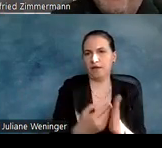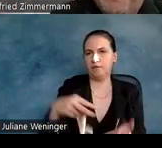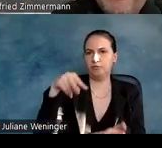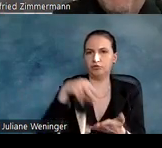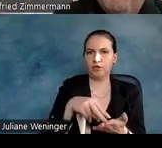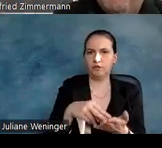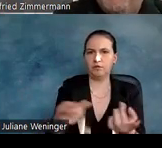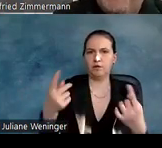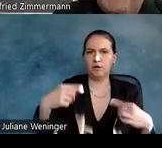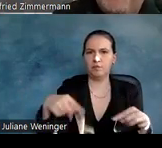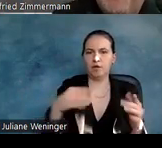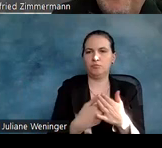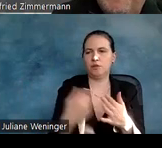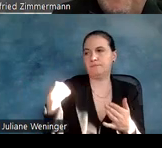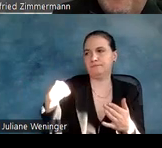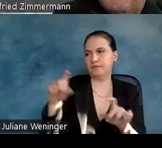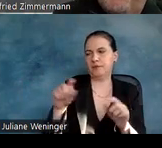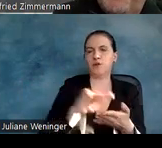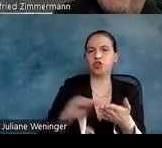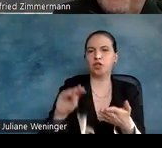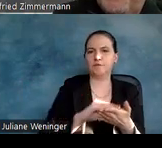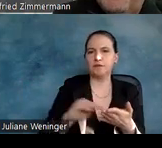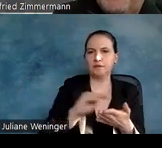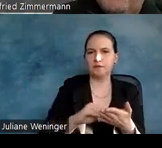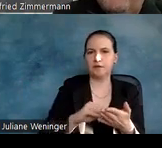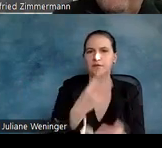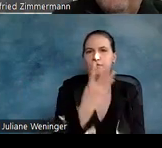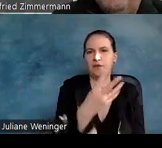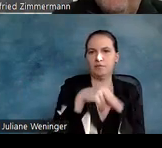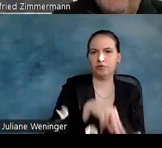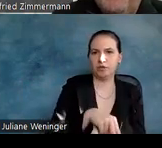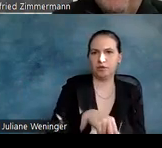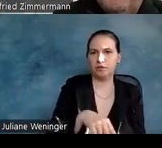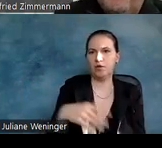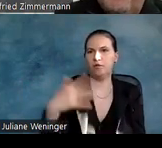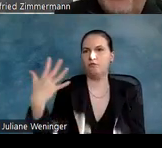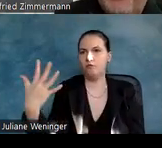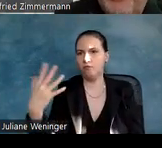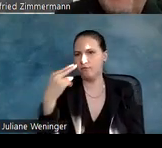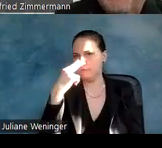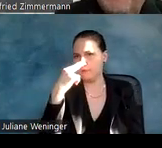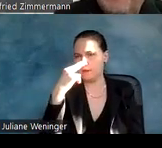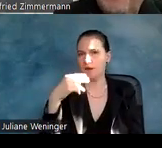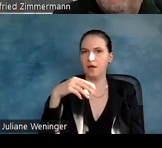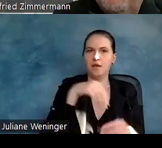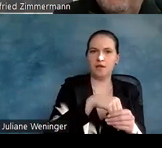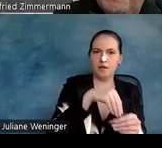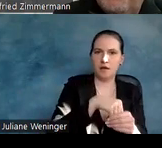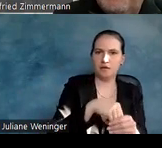Thema von vorhin, also vier bestanden und fünf fehlerhaft und Inhalt